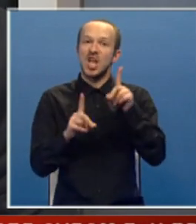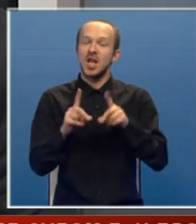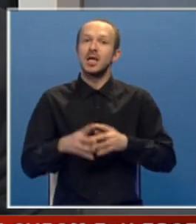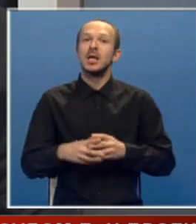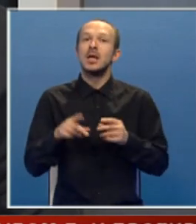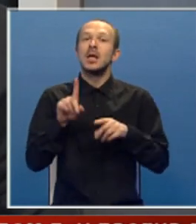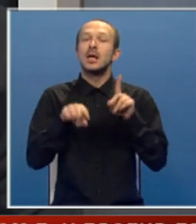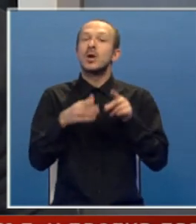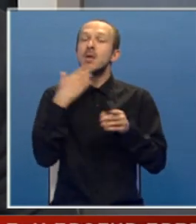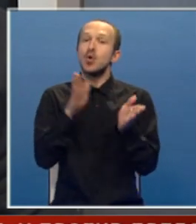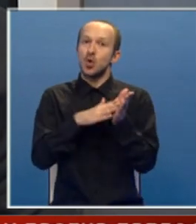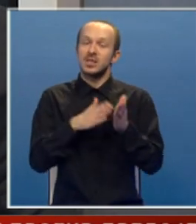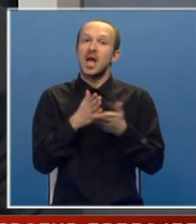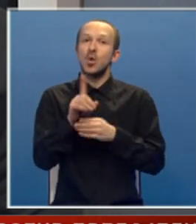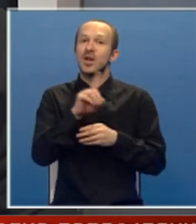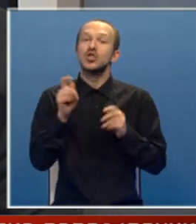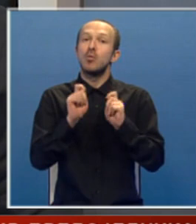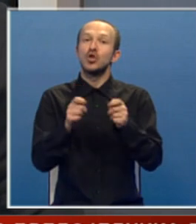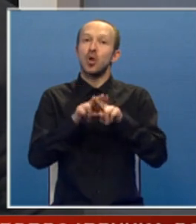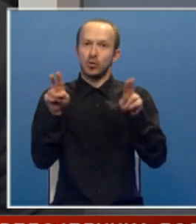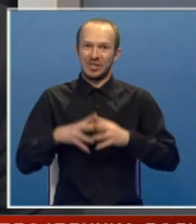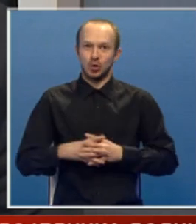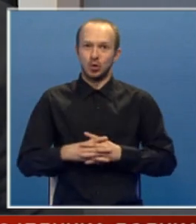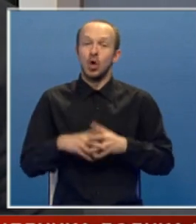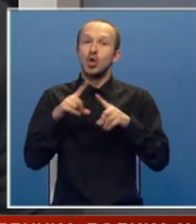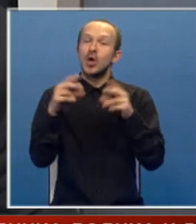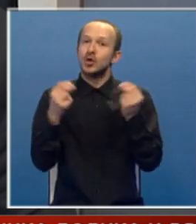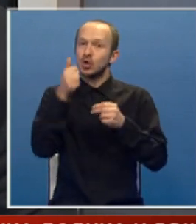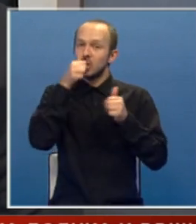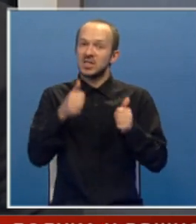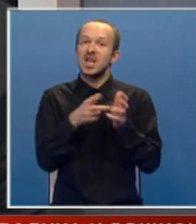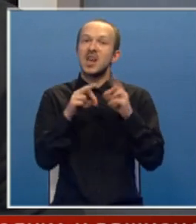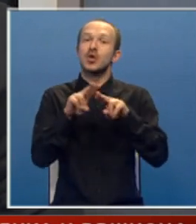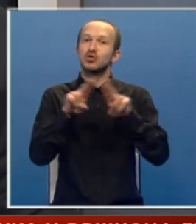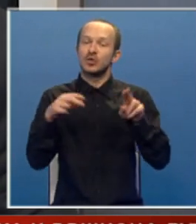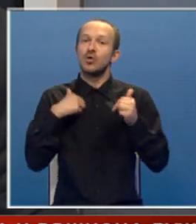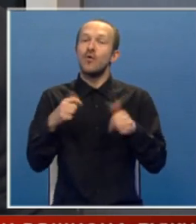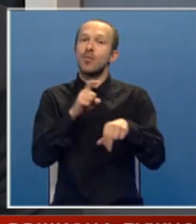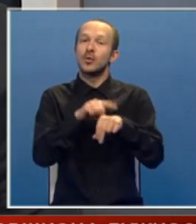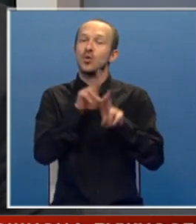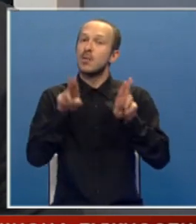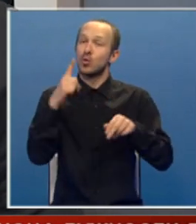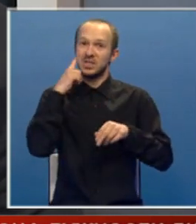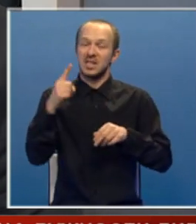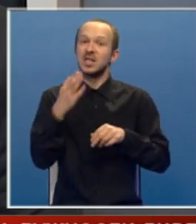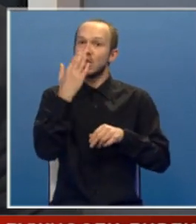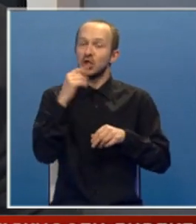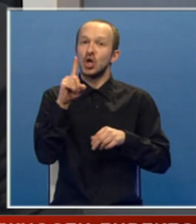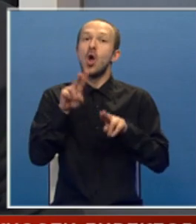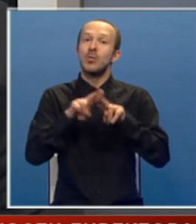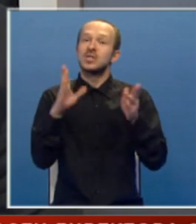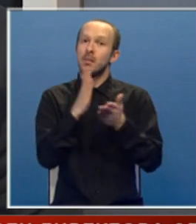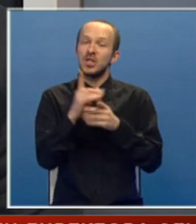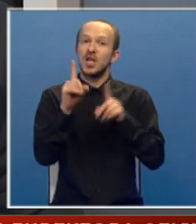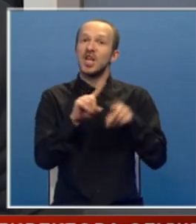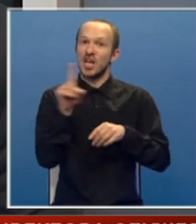možda za nekog nema i dokaza pa neće ni podići optužnicu. To je nešto što je sada na tužlaštvu i ja u ovom momentu ne mogu znati da li će optužnice